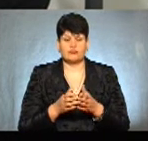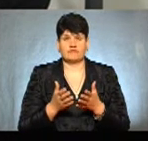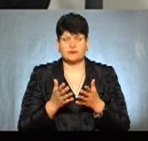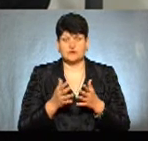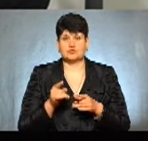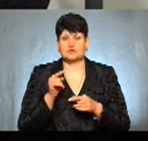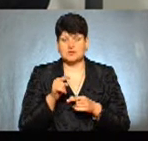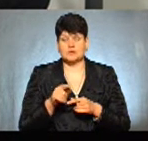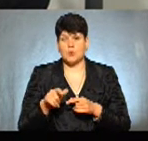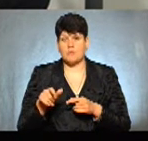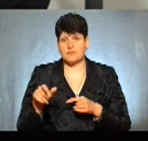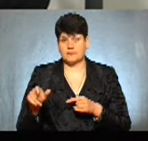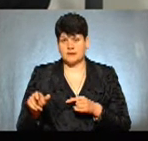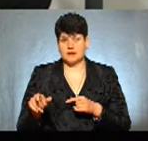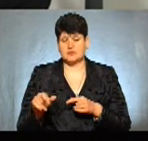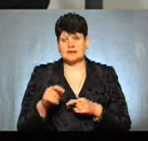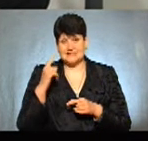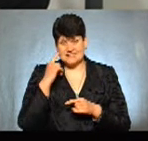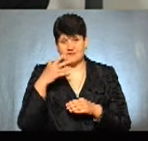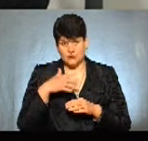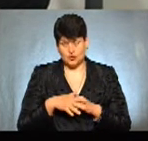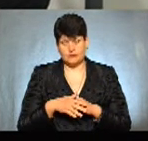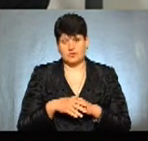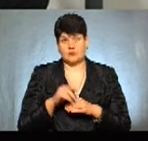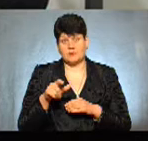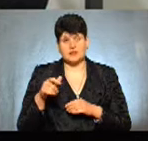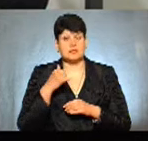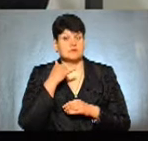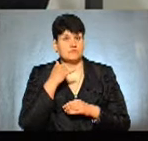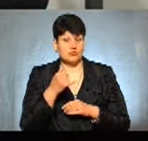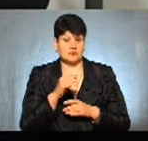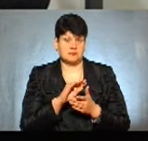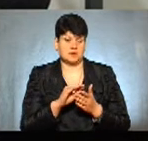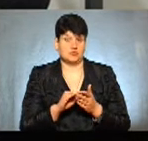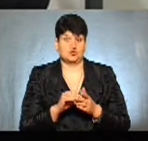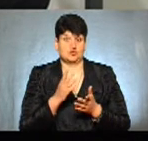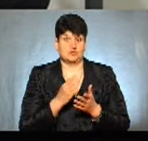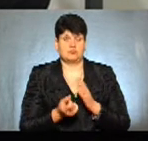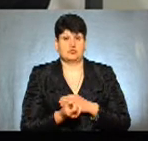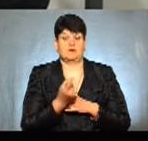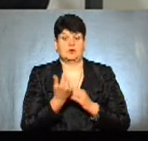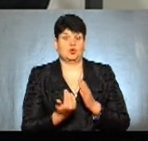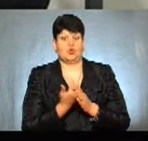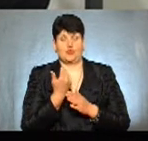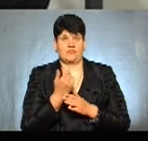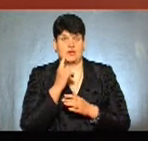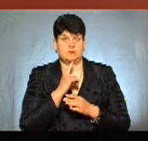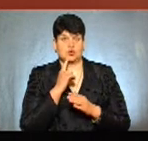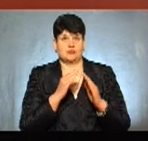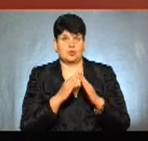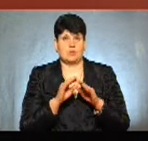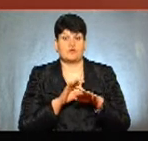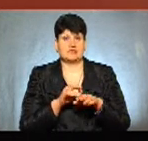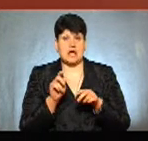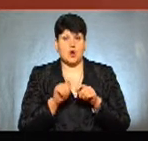громадян, свідомих громадян, які телефонують і пишуть, що появилася нова тимчасова споруда, проводиться обстеження. на